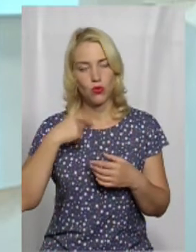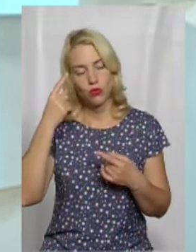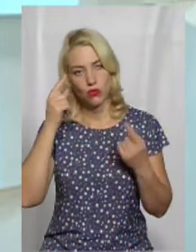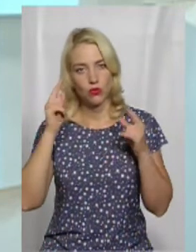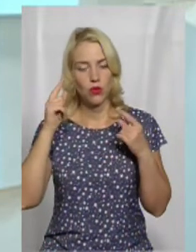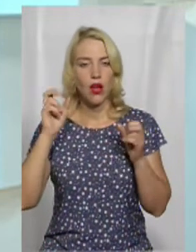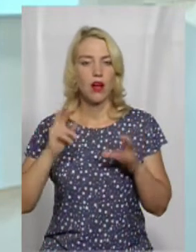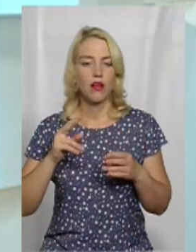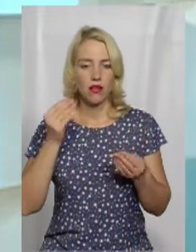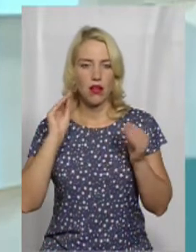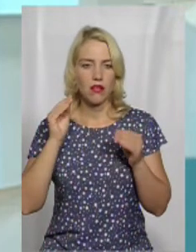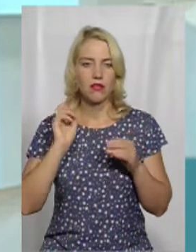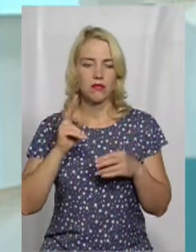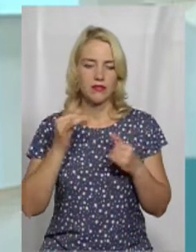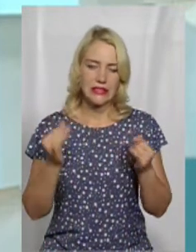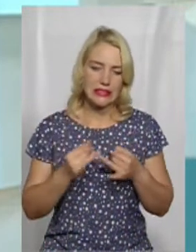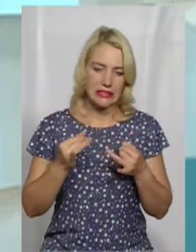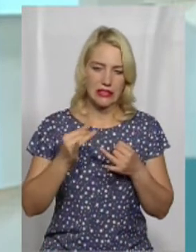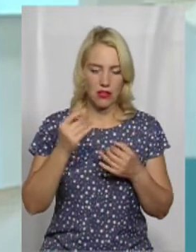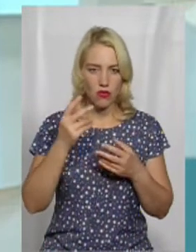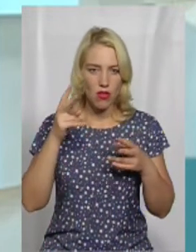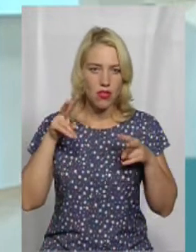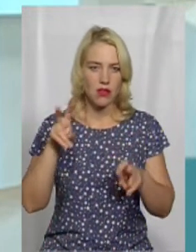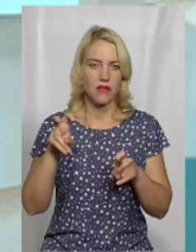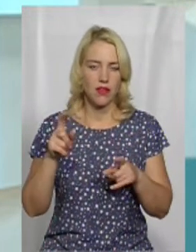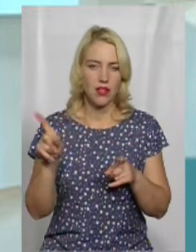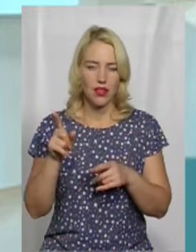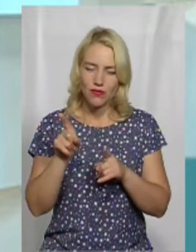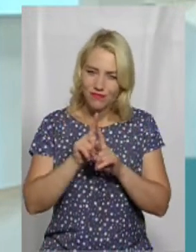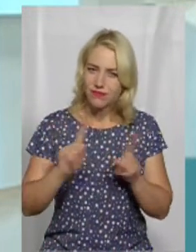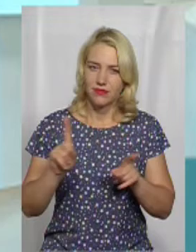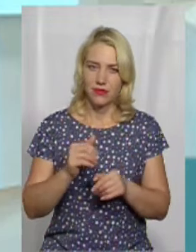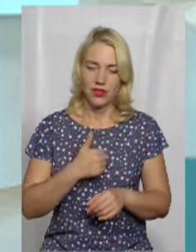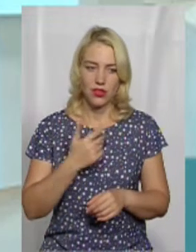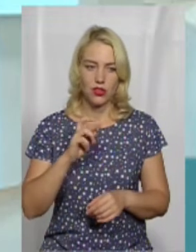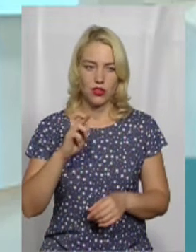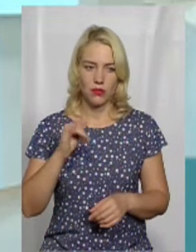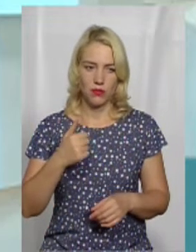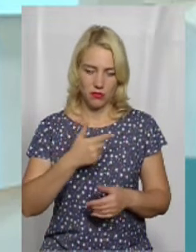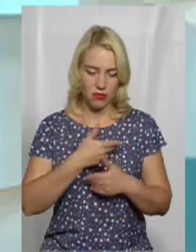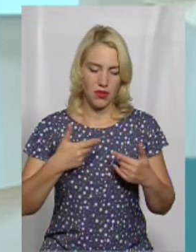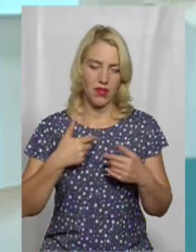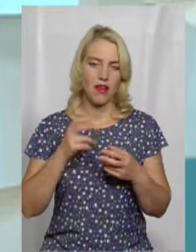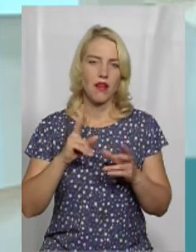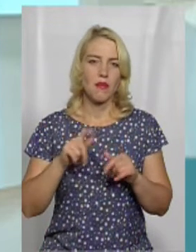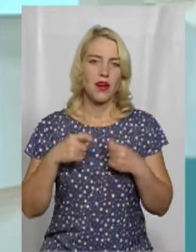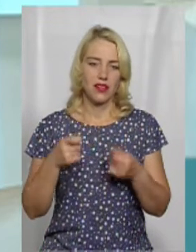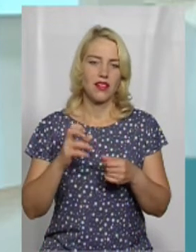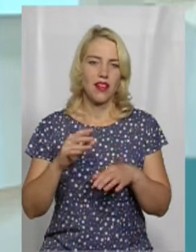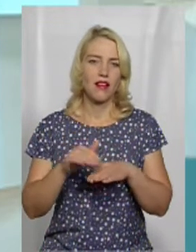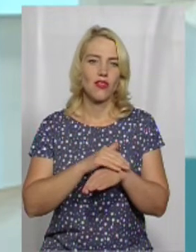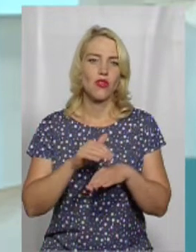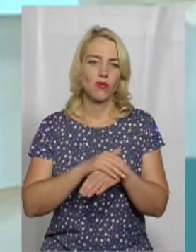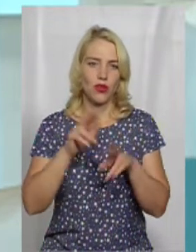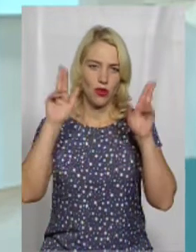назвати, тому що хотіли щось небанальне. І, наприклад, передати, що ми насправді досить добрі люди, як добрі білі кролики,